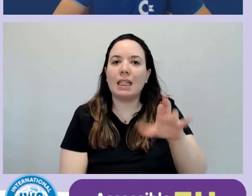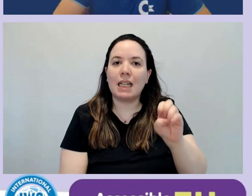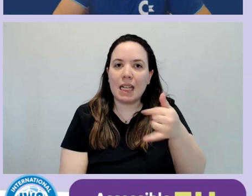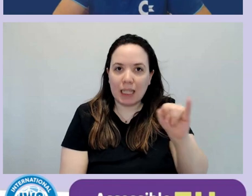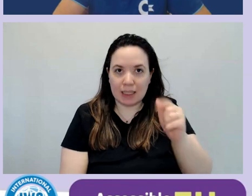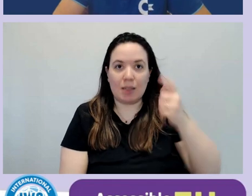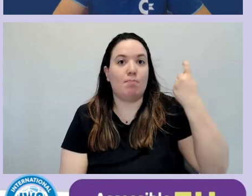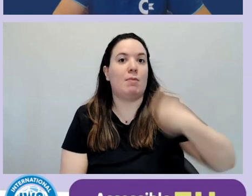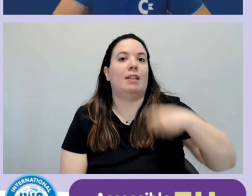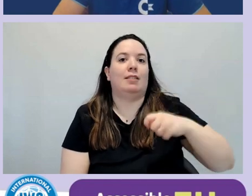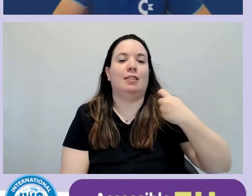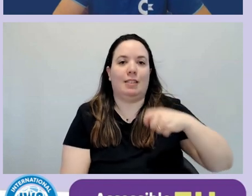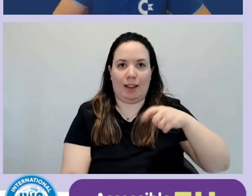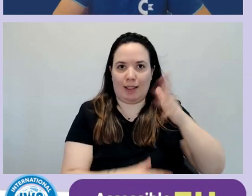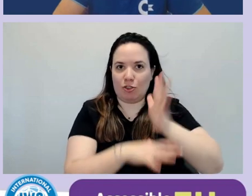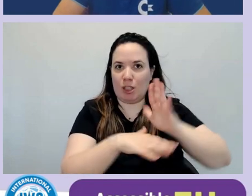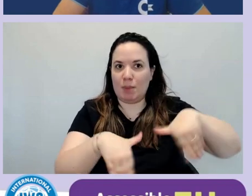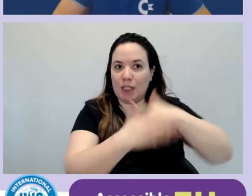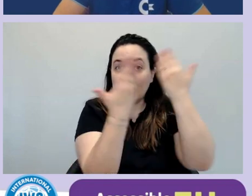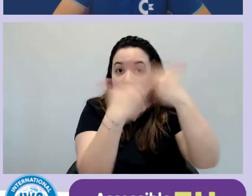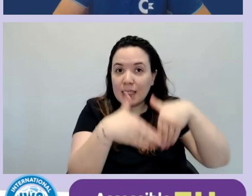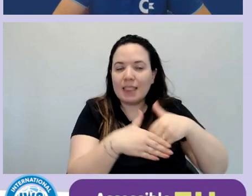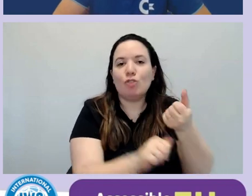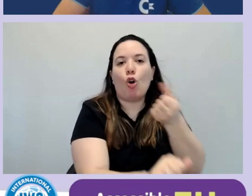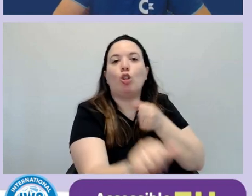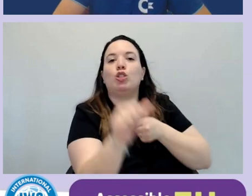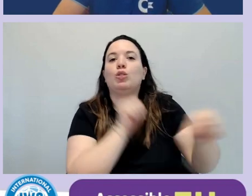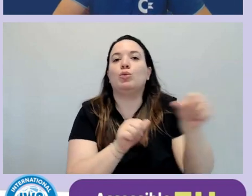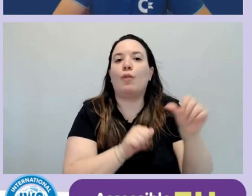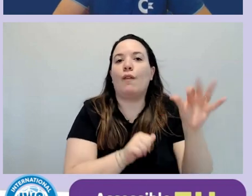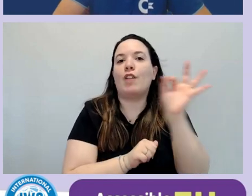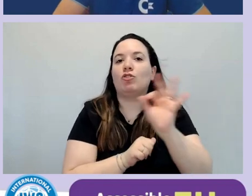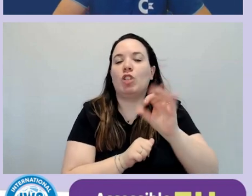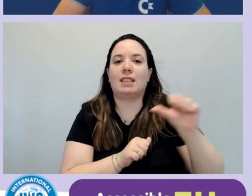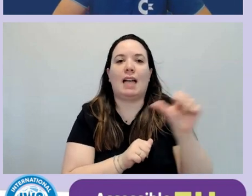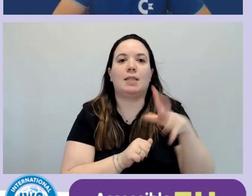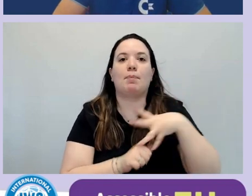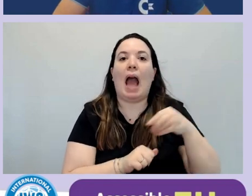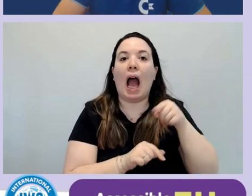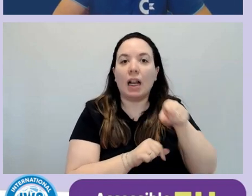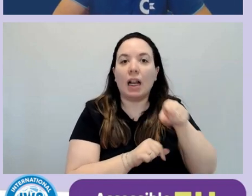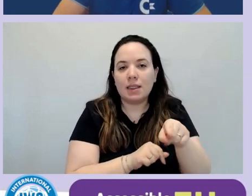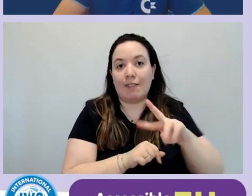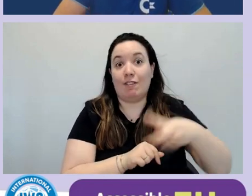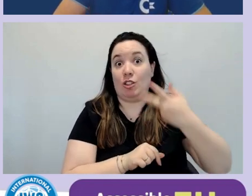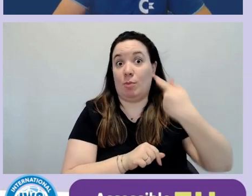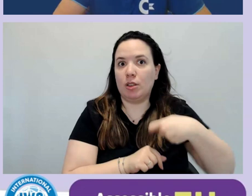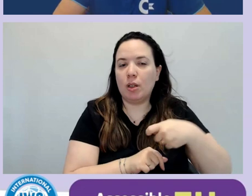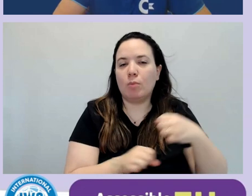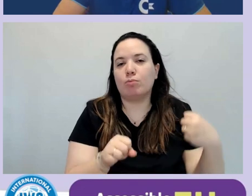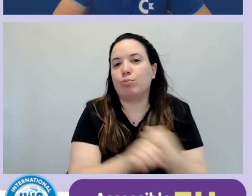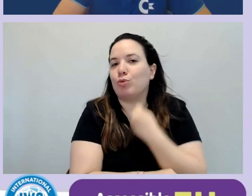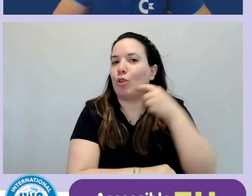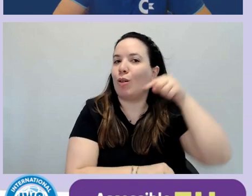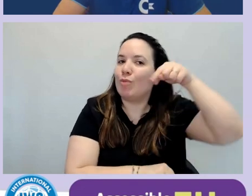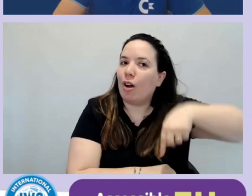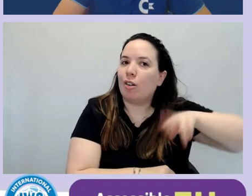sostituisce Francesca Sbianchi, vicepresidente dell'associazione che purtroppo oggi non ha potuto